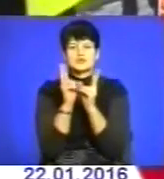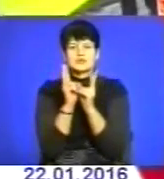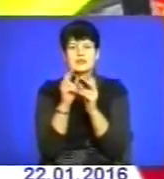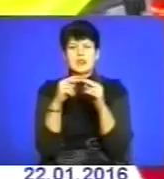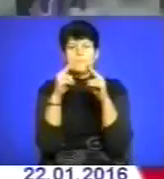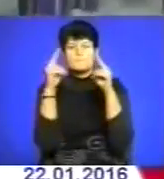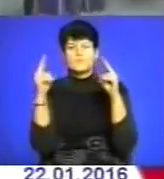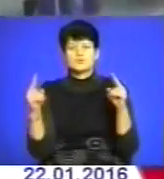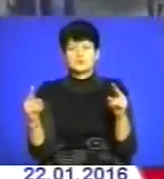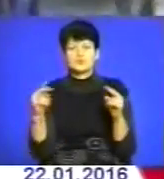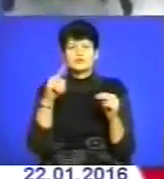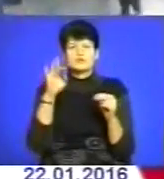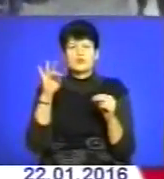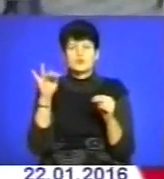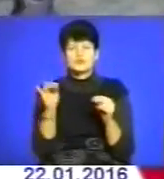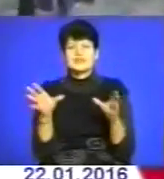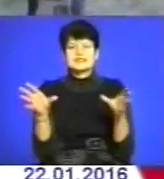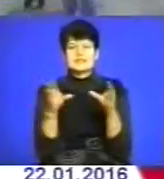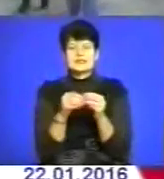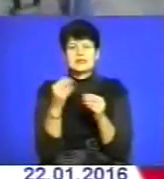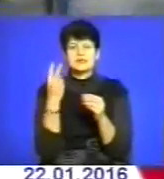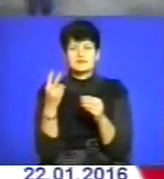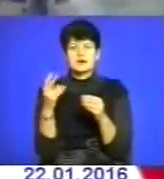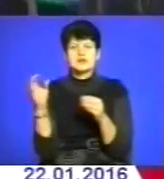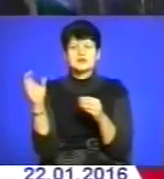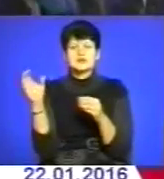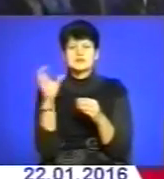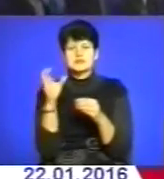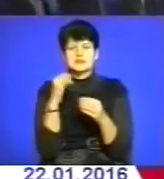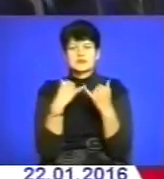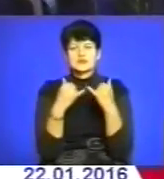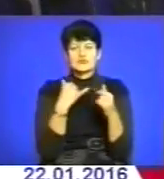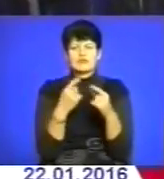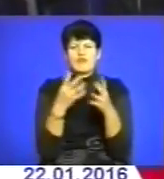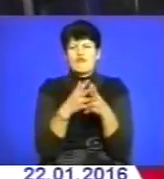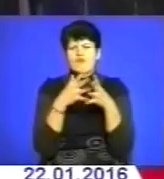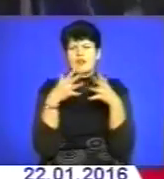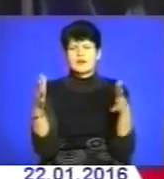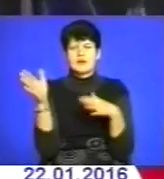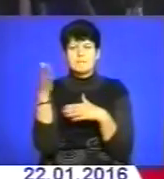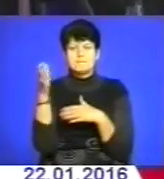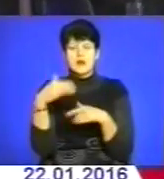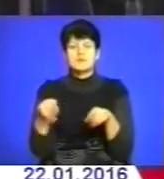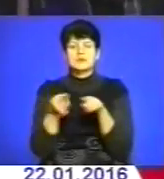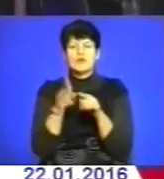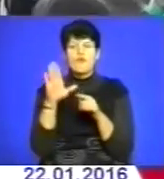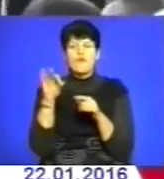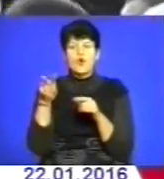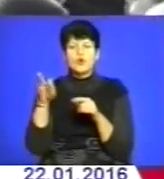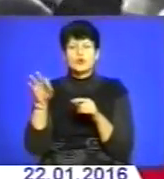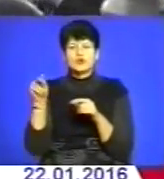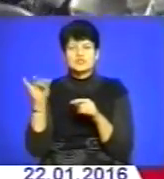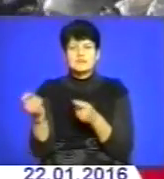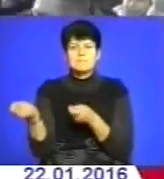через «Збруч». Вони з'єднали два полотнища – жовте і синє у великий державний прапор. Також із Волочиська, що в сусідній області,